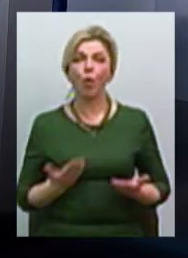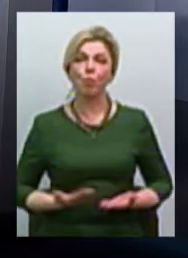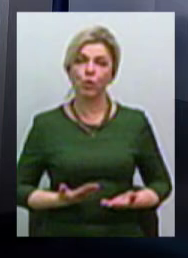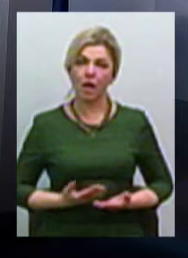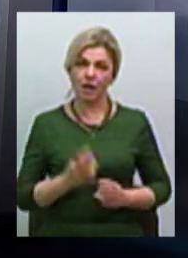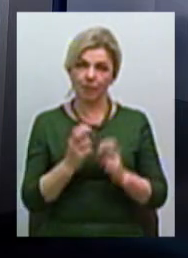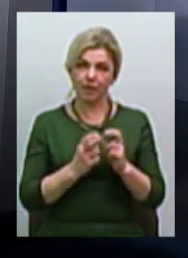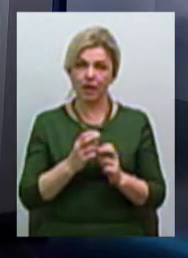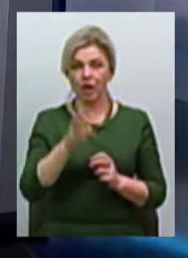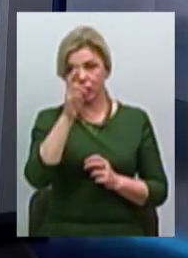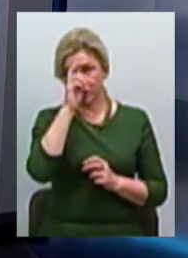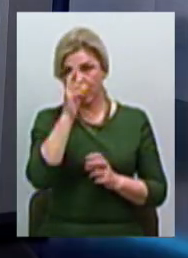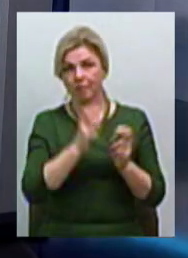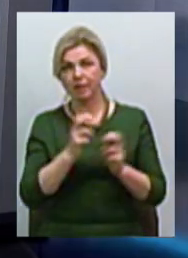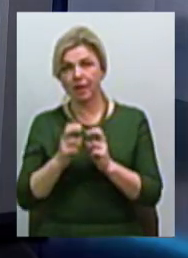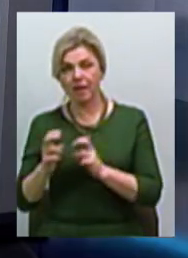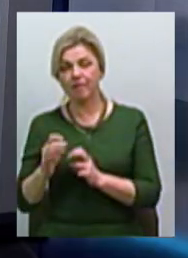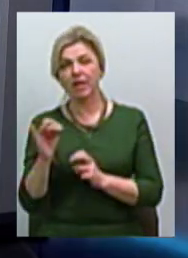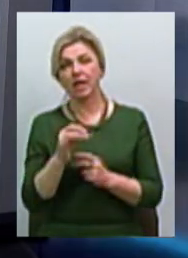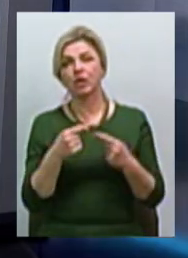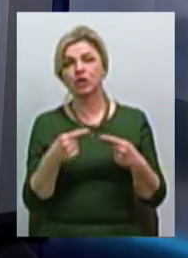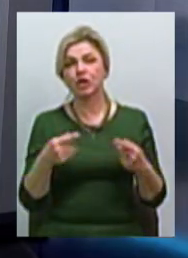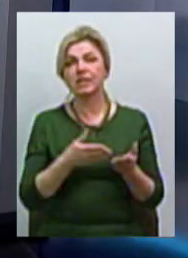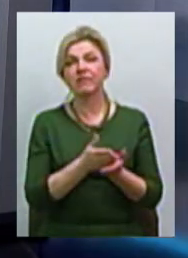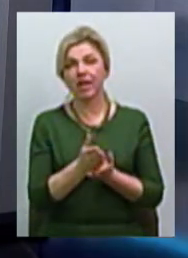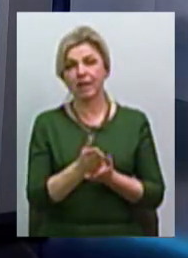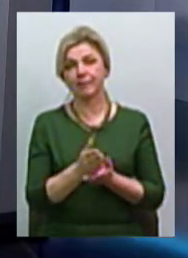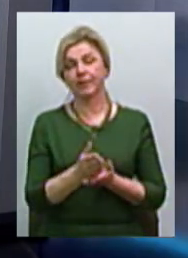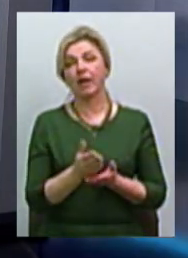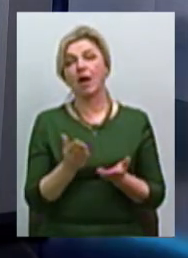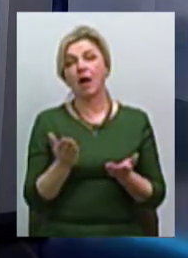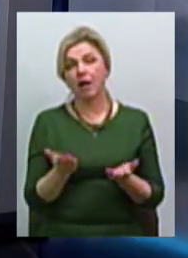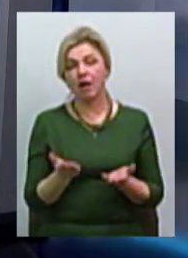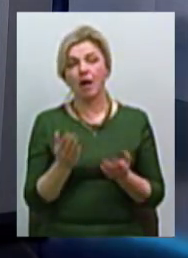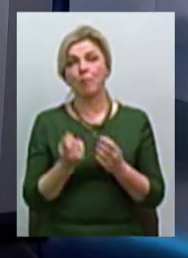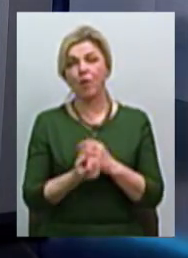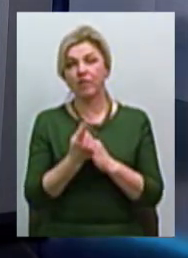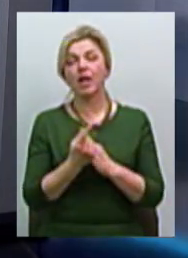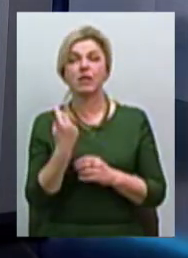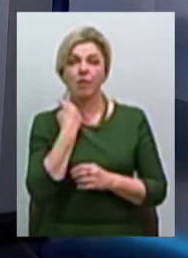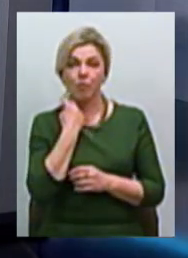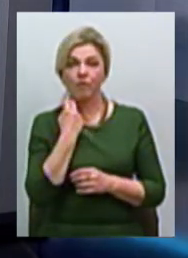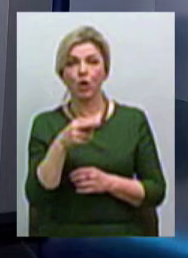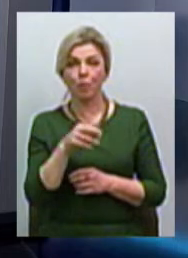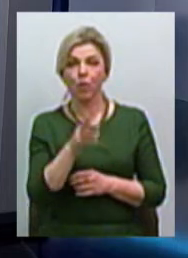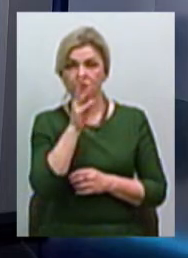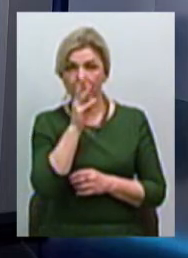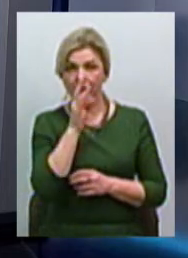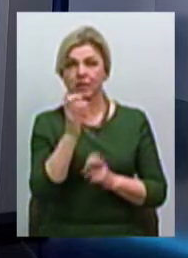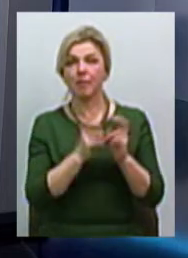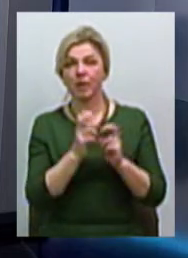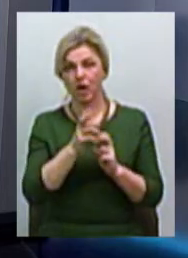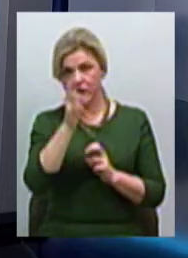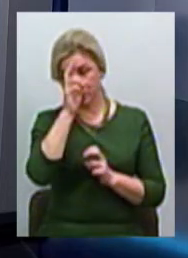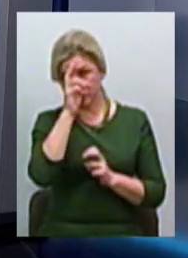підприємства, і державні підприємства, і інші сфери діяльності підприємства. Ну, наприклад, виникнення заборгованості заробітної оплати на підприємствах